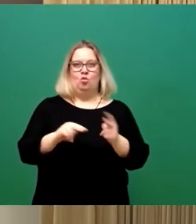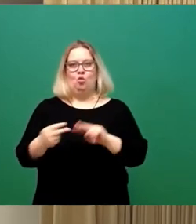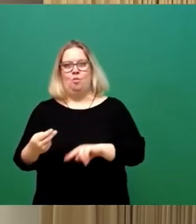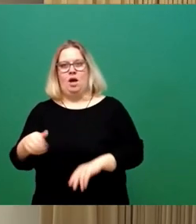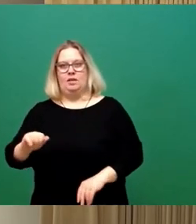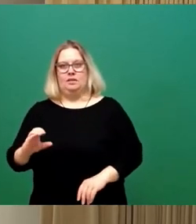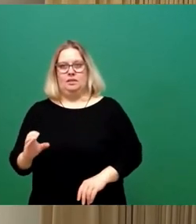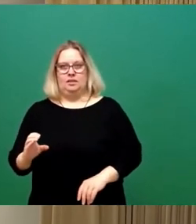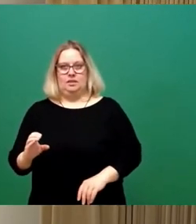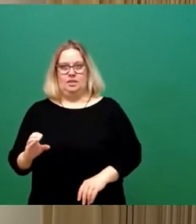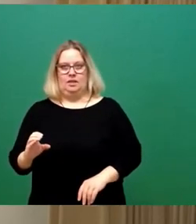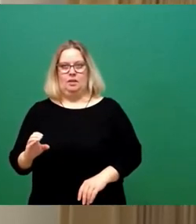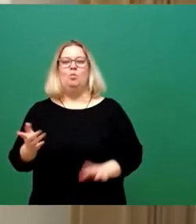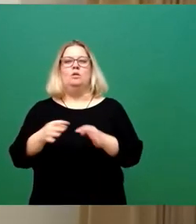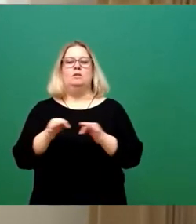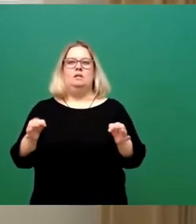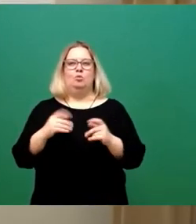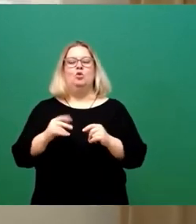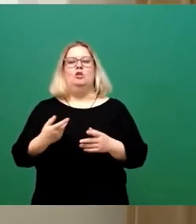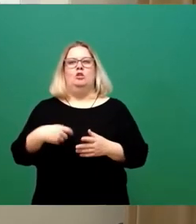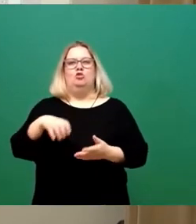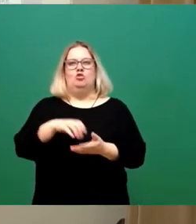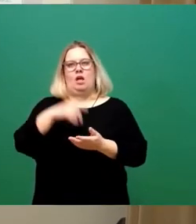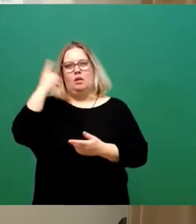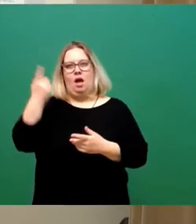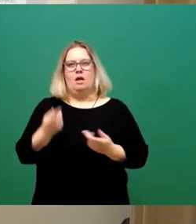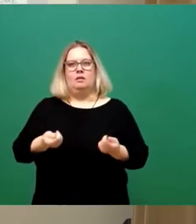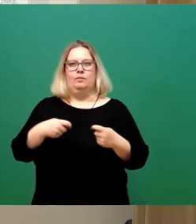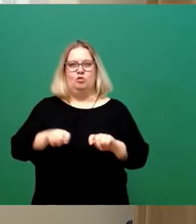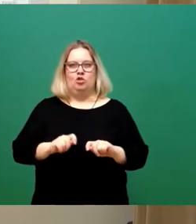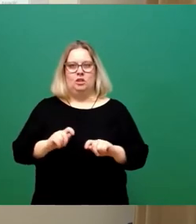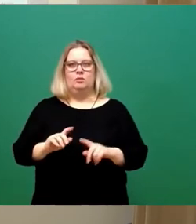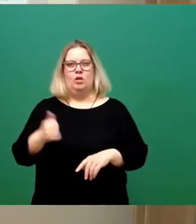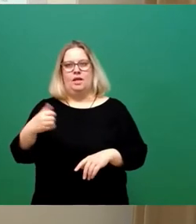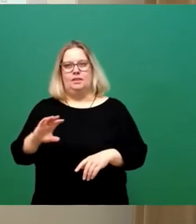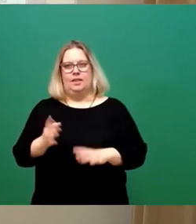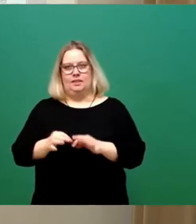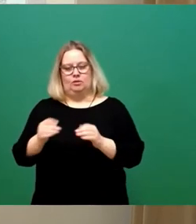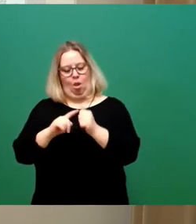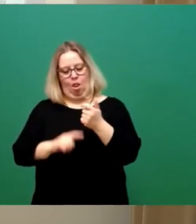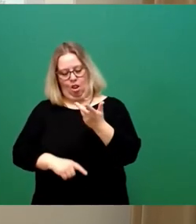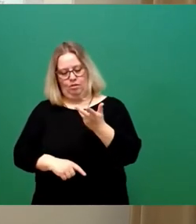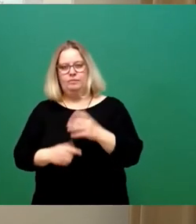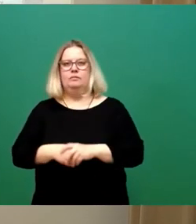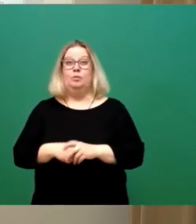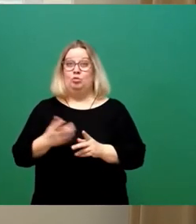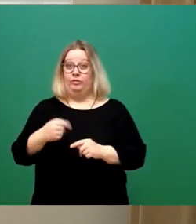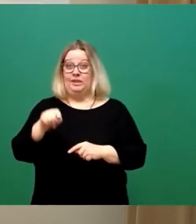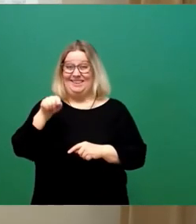der erste Satz heißt, der Stadtrat beschließt, die als Anlage 1c beigeführte Satzung und so weiter. Wer diesem